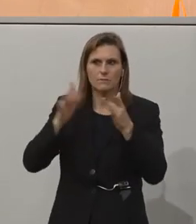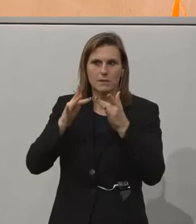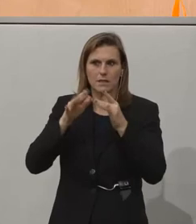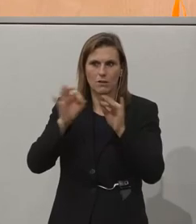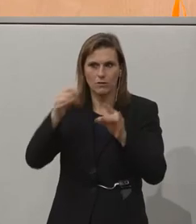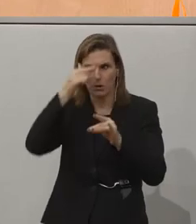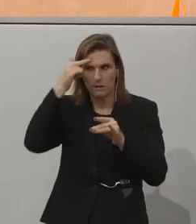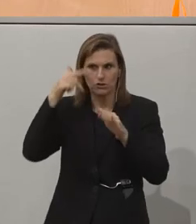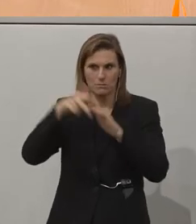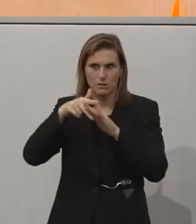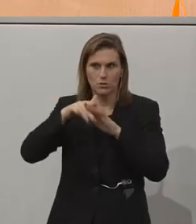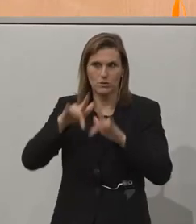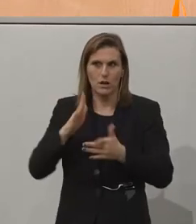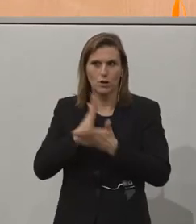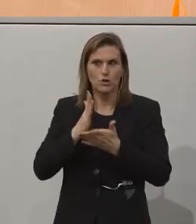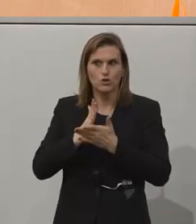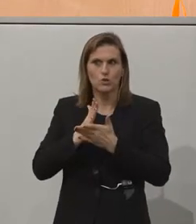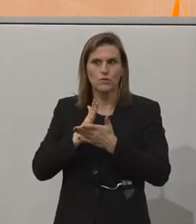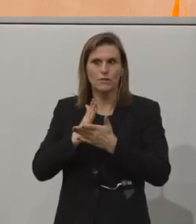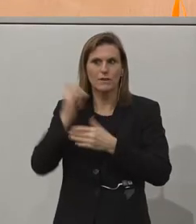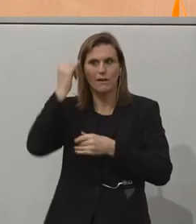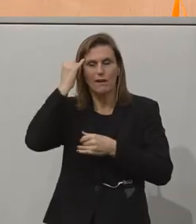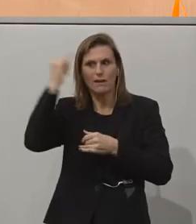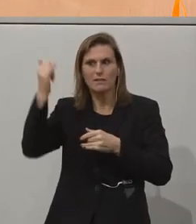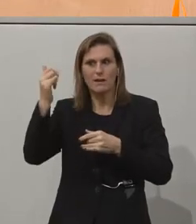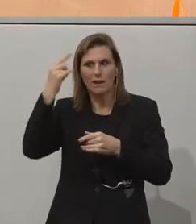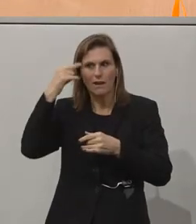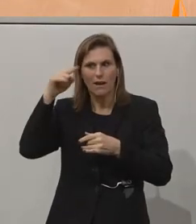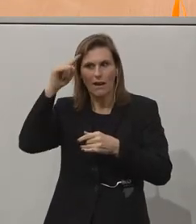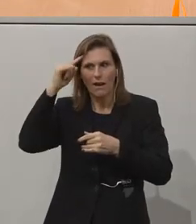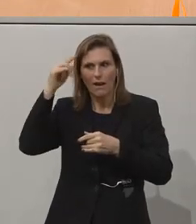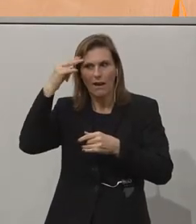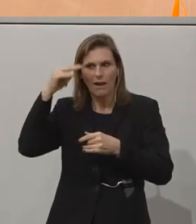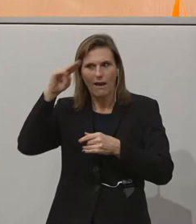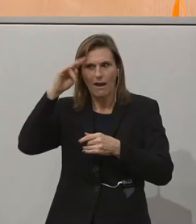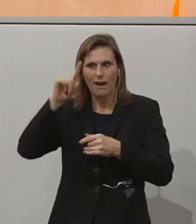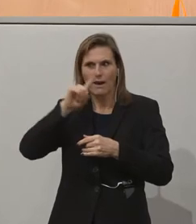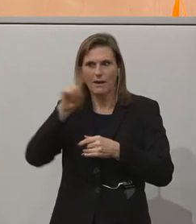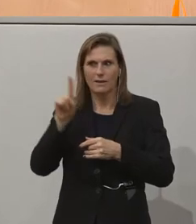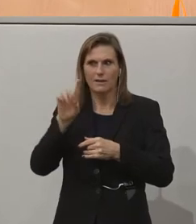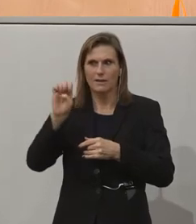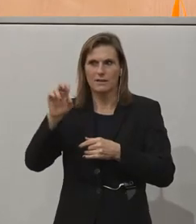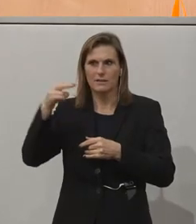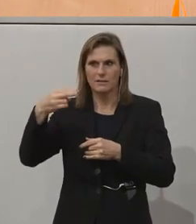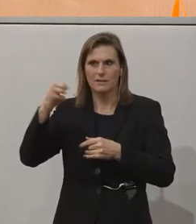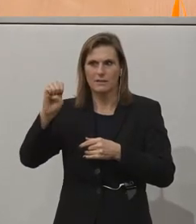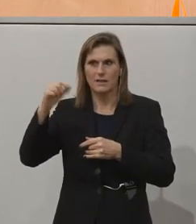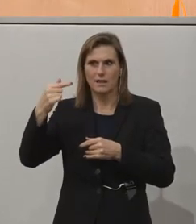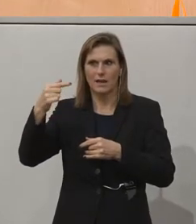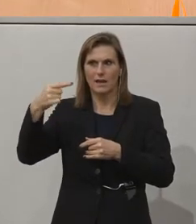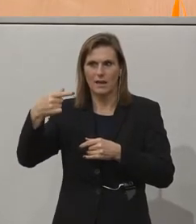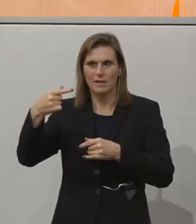schon Innovationen am Markt hat. Und der Geschäftsführer Christian Zechert-Gruber ist bei uns und auch er hat gespannt